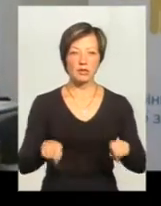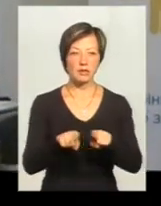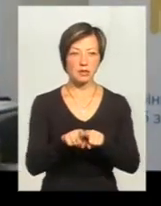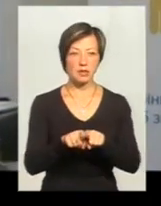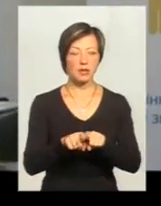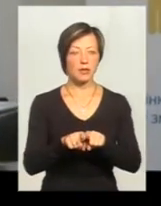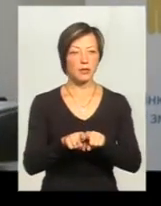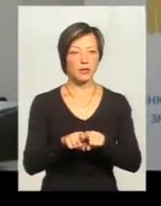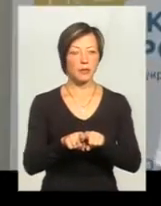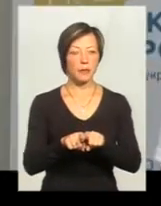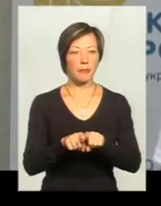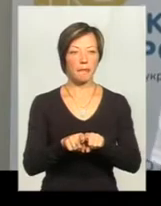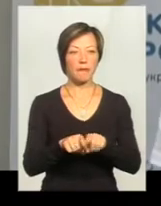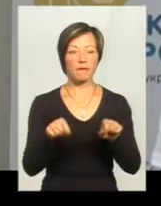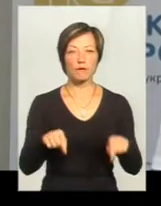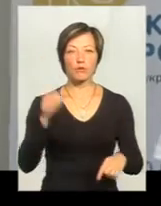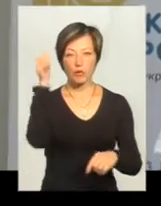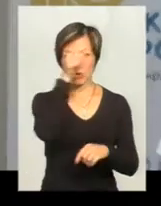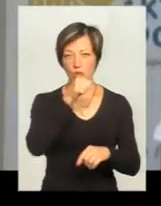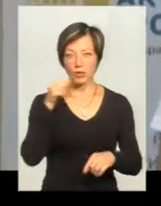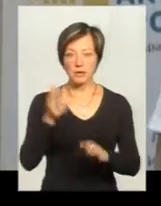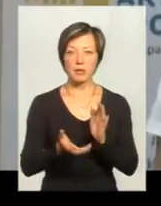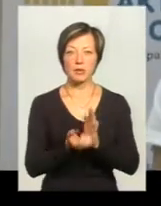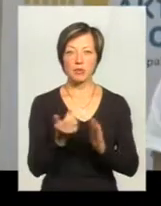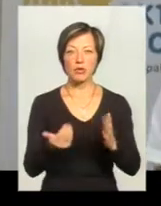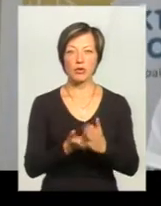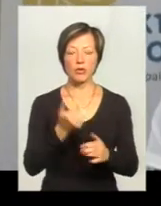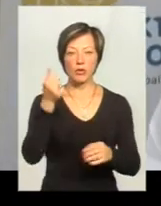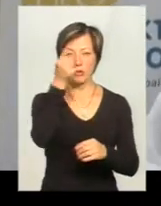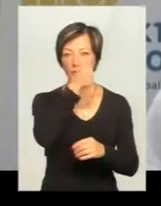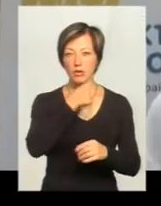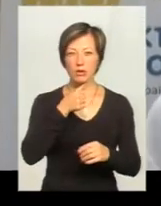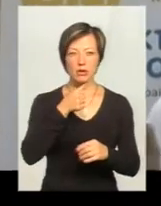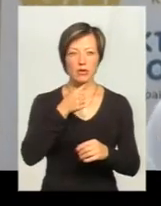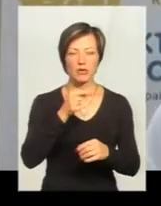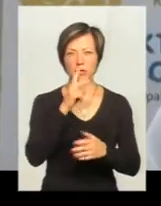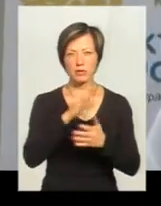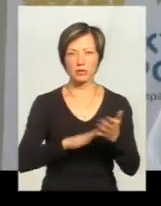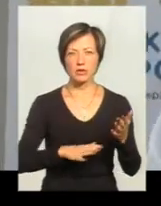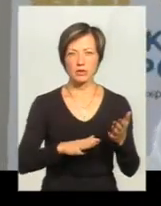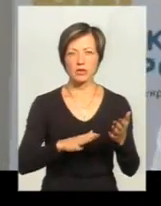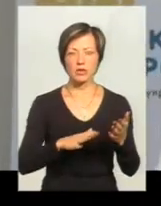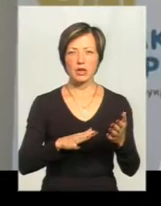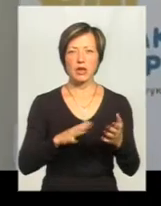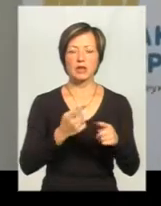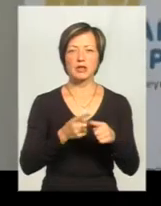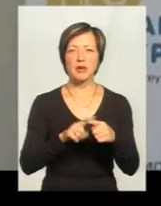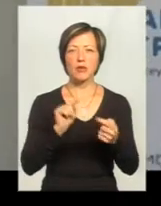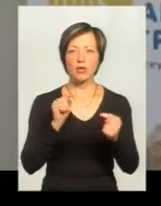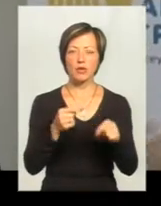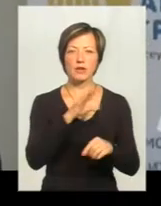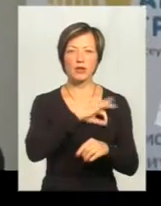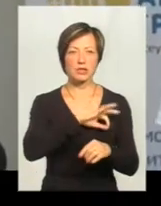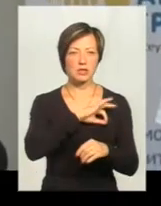Енгел». Цього року він йде на підтримку минулічного тих самих пунктів. Це проти використання тварин з цирку за